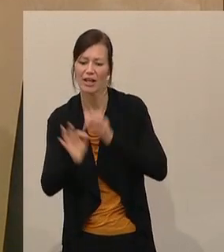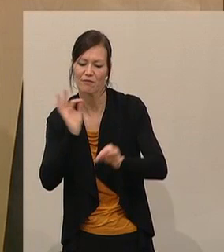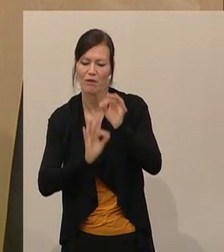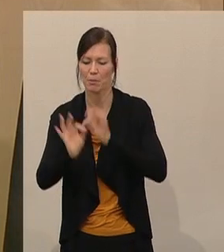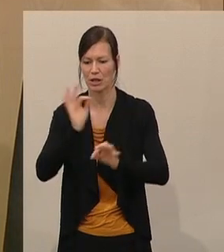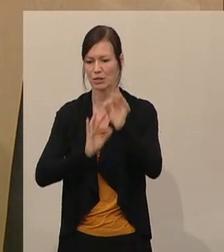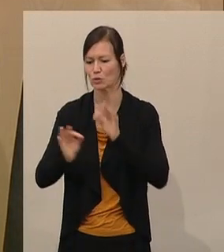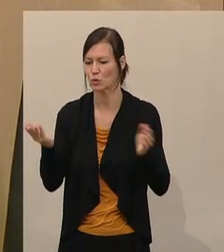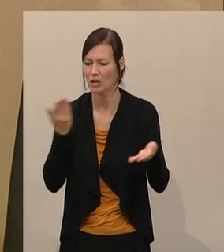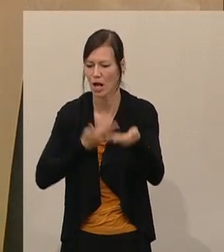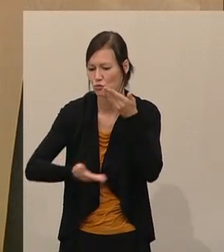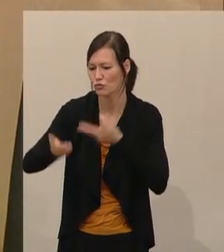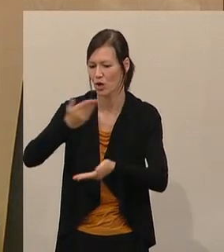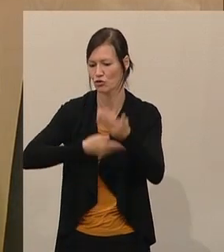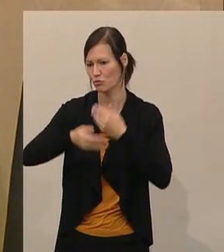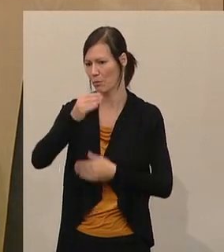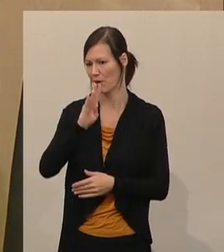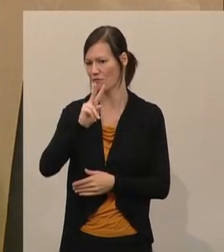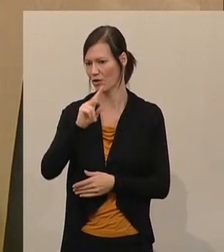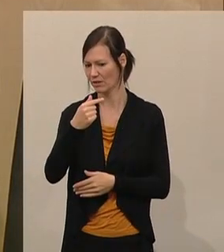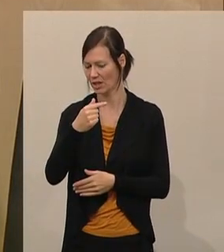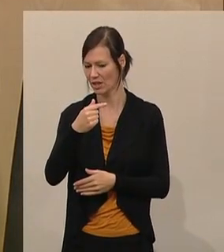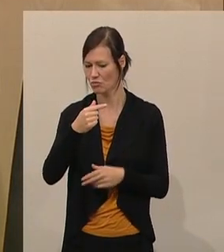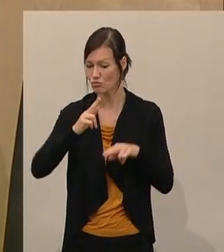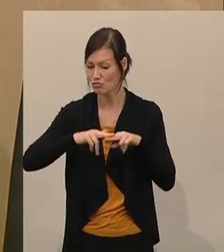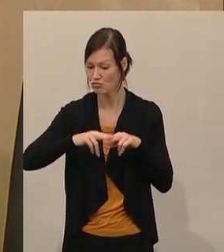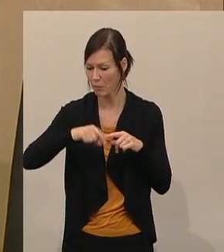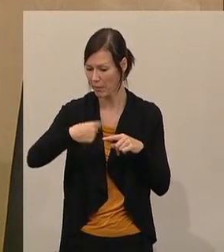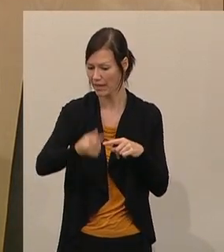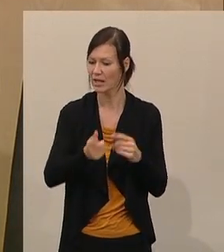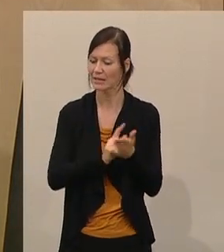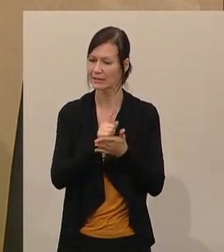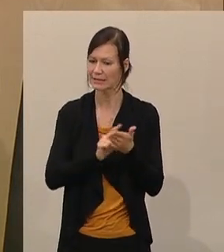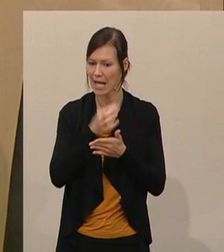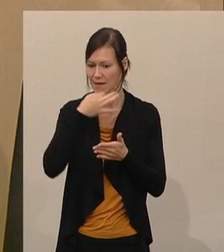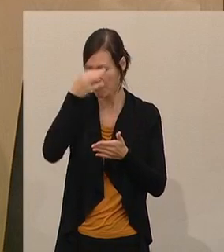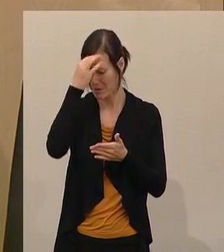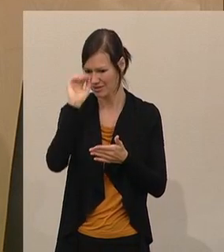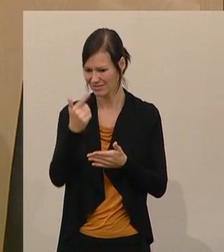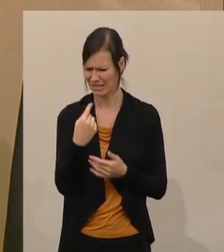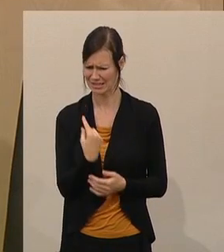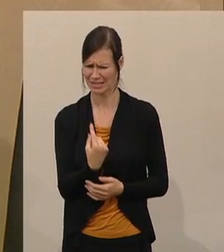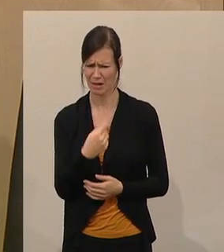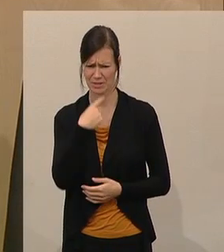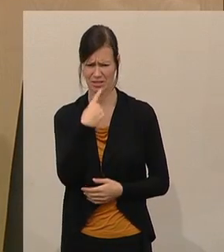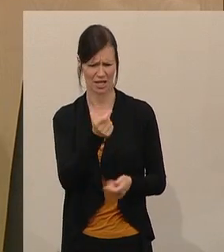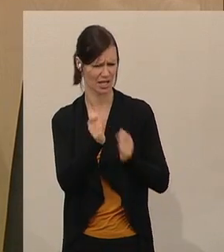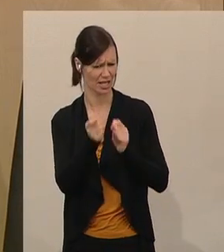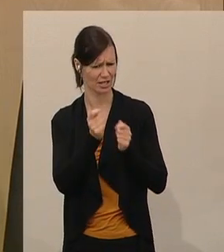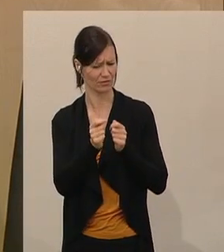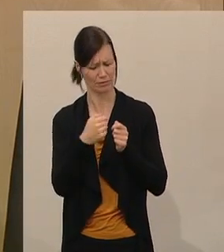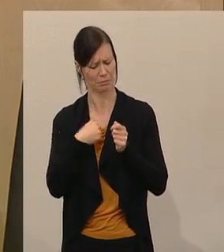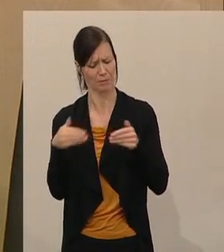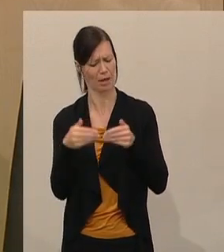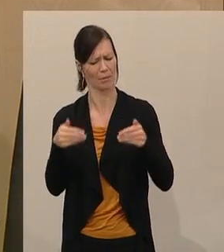dem BVD und führt sich dann selbst in der Zeit im BVD 2, wo er interviewt worden ist, selbst ad absurdum. Da muss man schon immer wieder auch